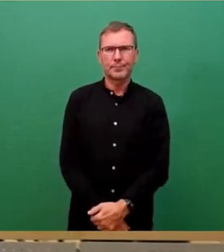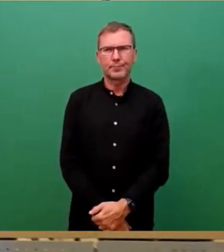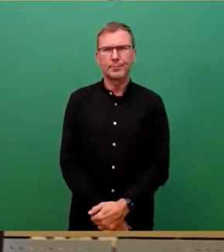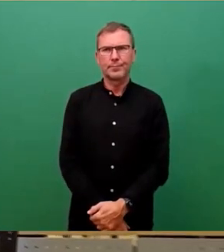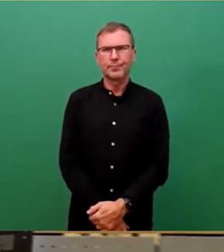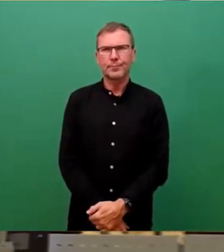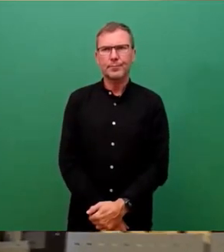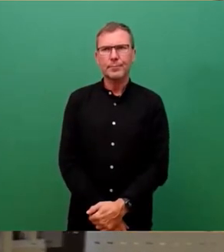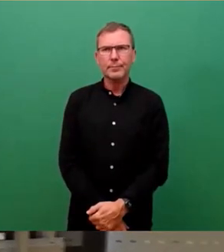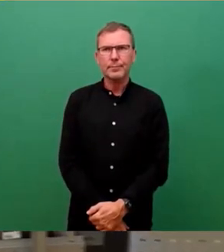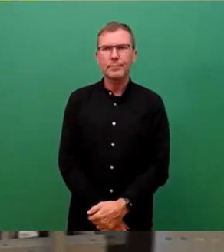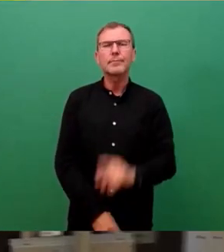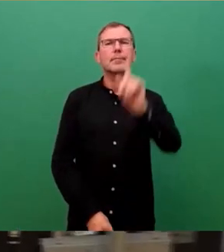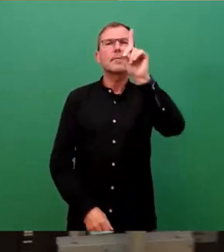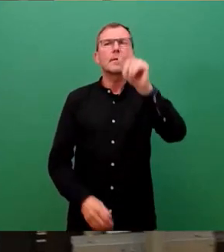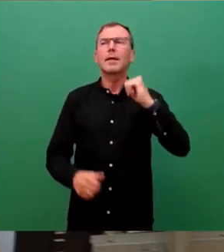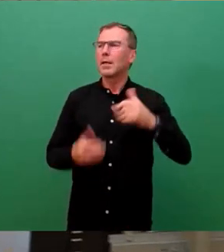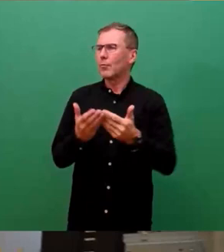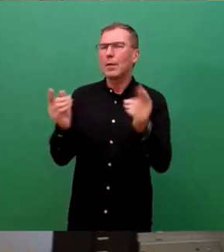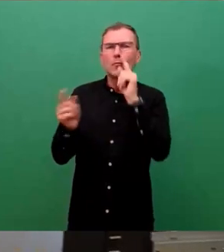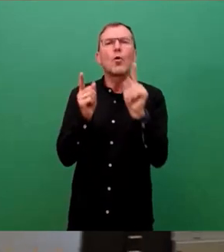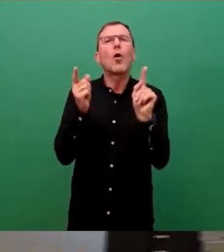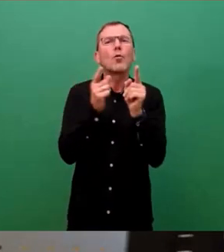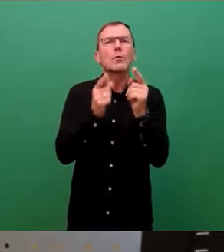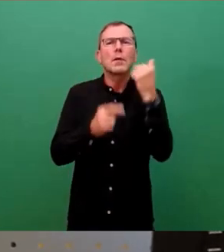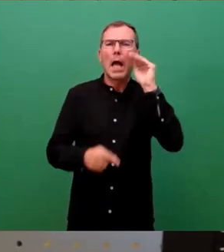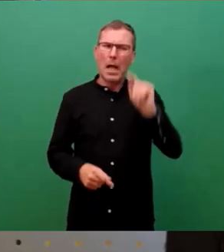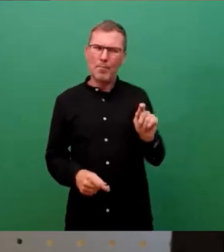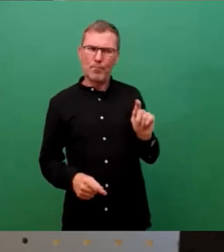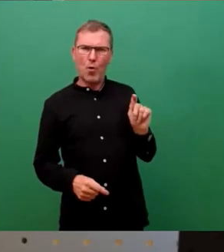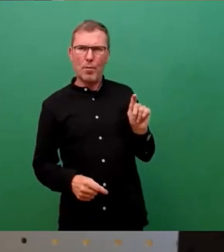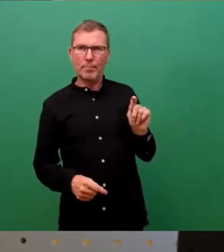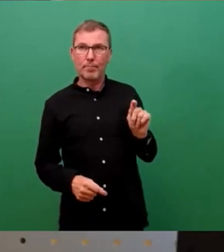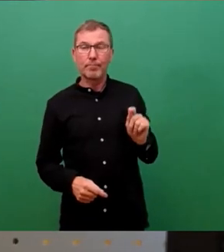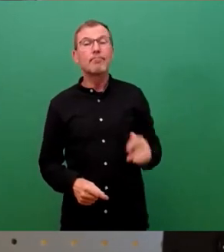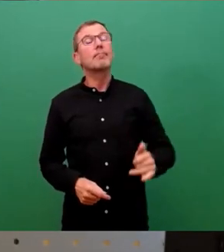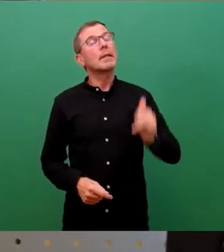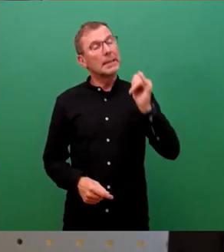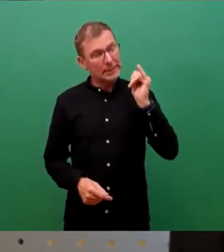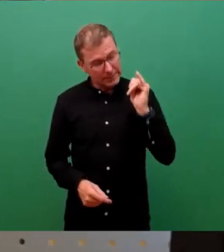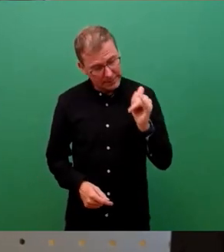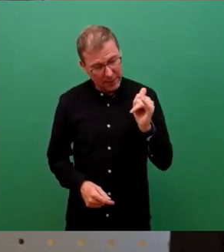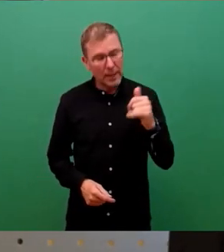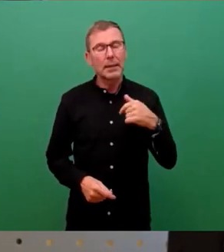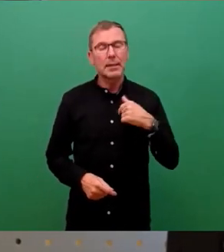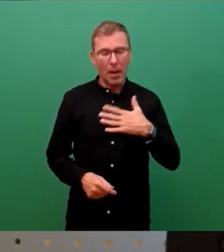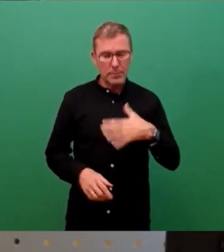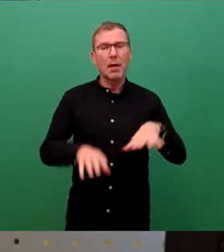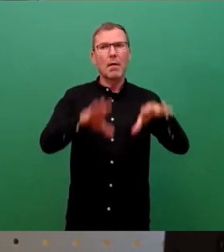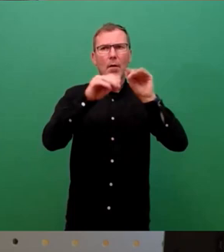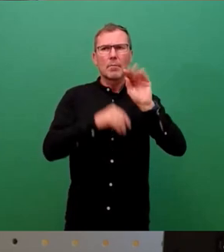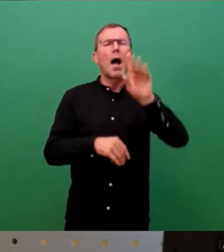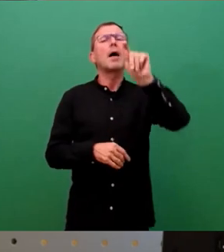Sehr geehrter Herr Oberbürgermeister, sehr geehrte Kollegen, nur kurz zu Herrn Böhm. Ja, das habe ich sehr wohl wahrgenommen. Wo sitzt er da drüben?